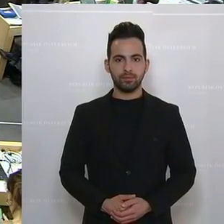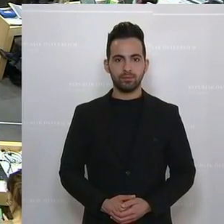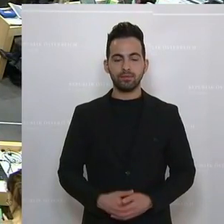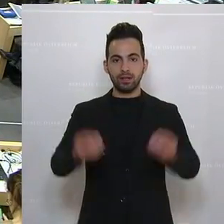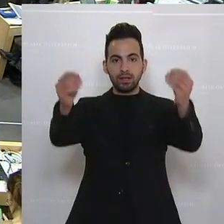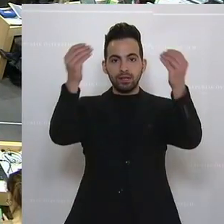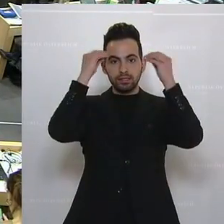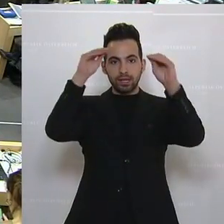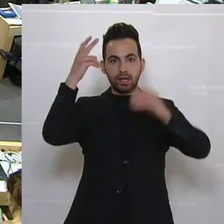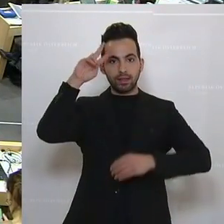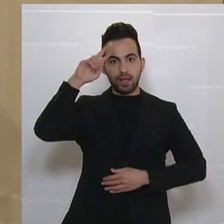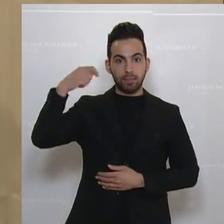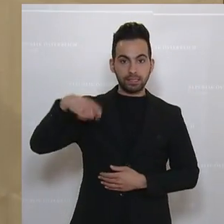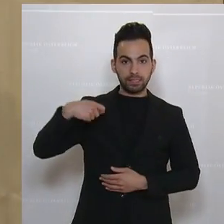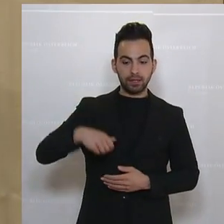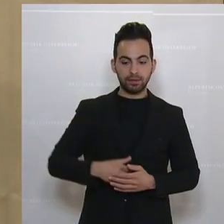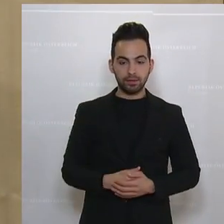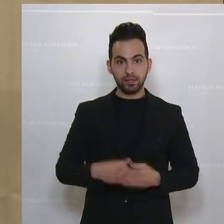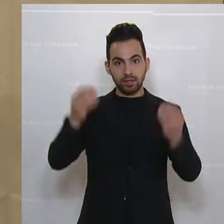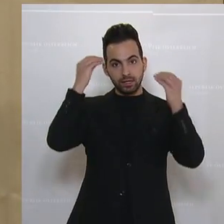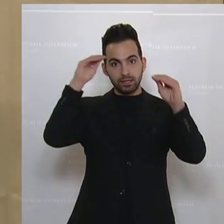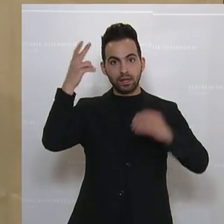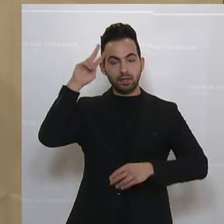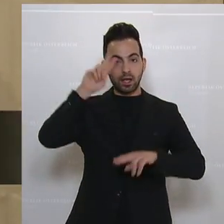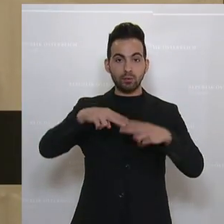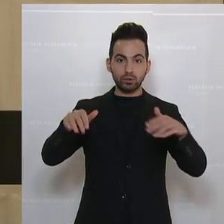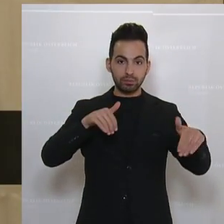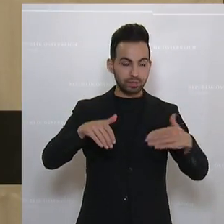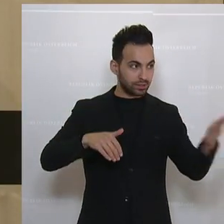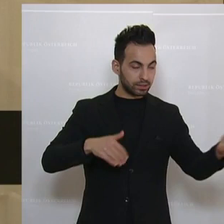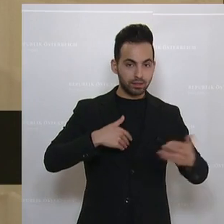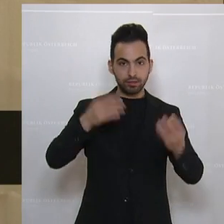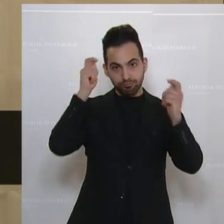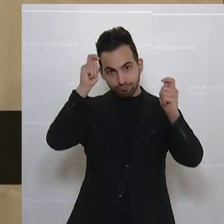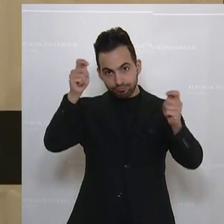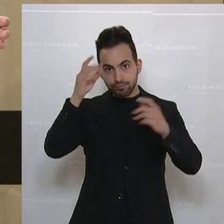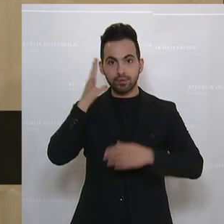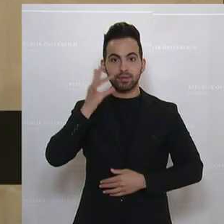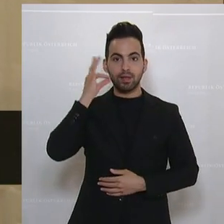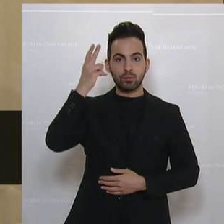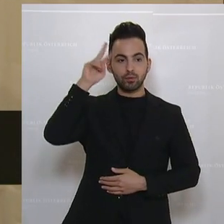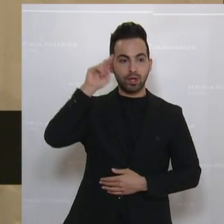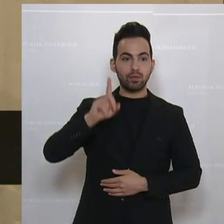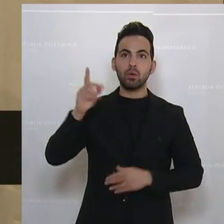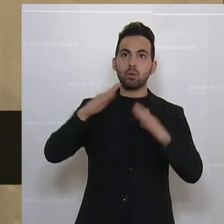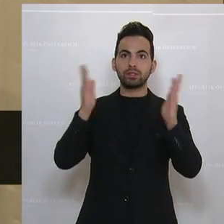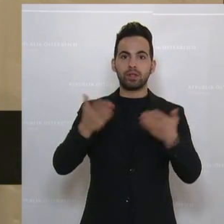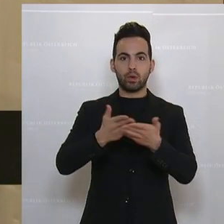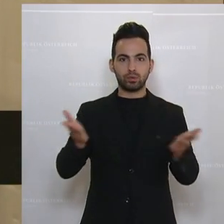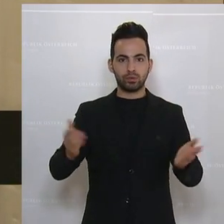Sehr geehrter Herr Präsident, sehr geehrter Herr Bundesminister, meine geschätzten Damen und Herren, Hohes Haus,